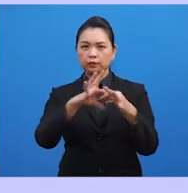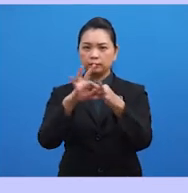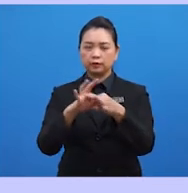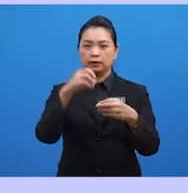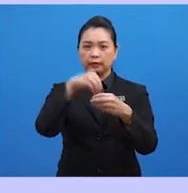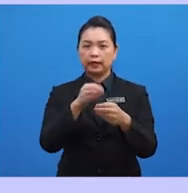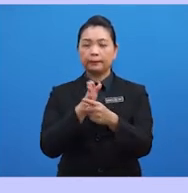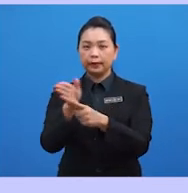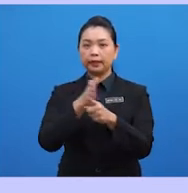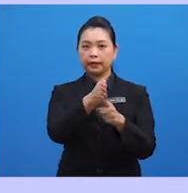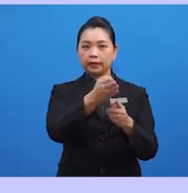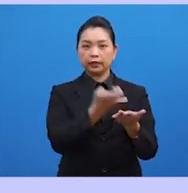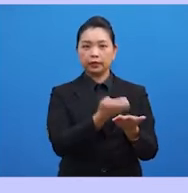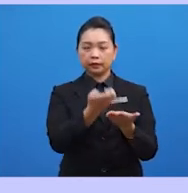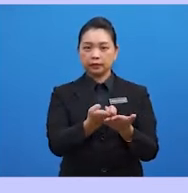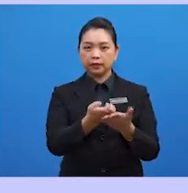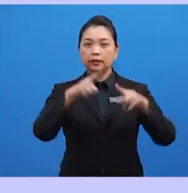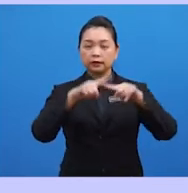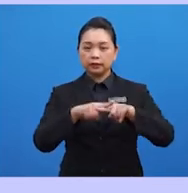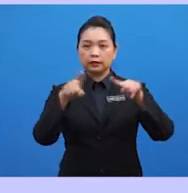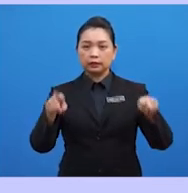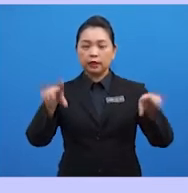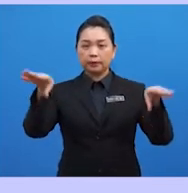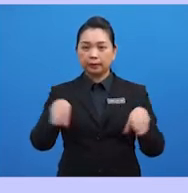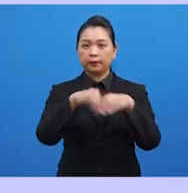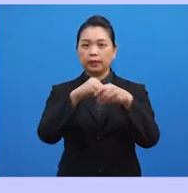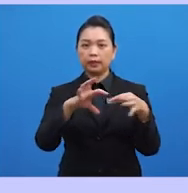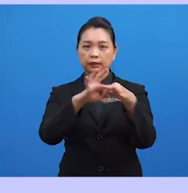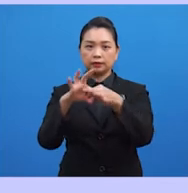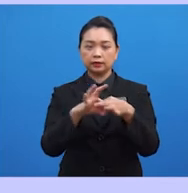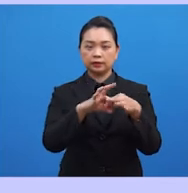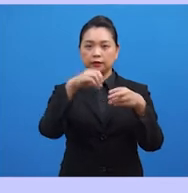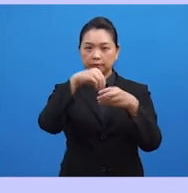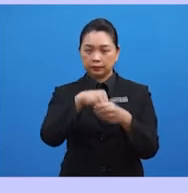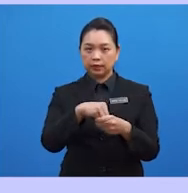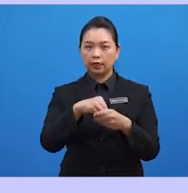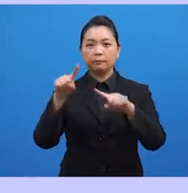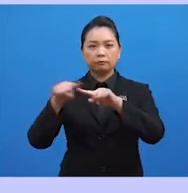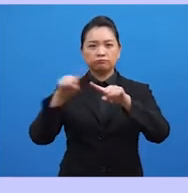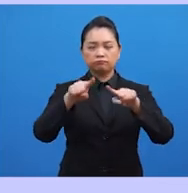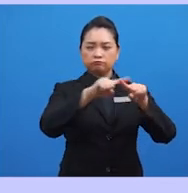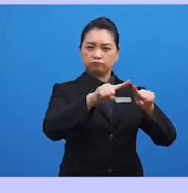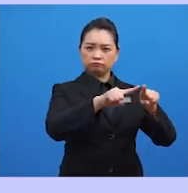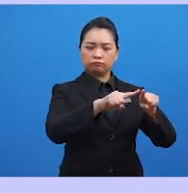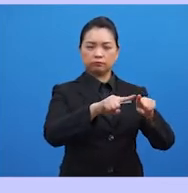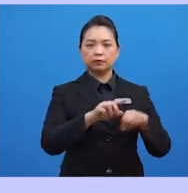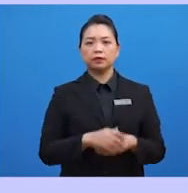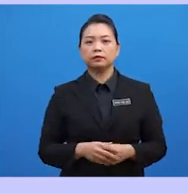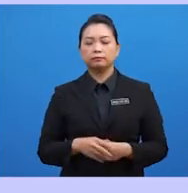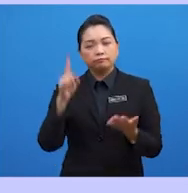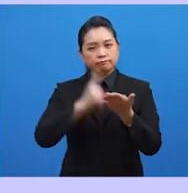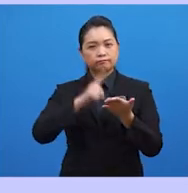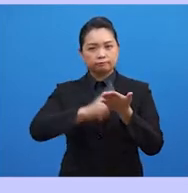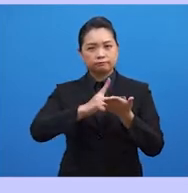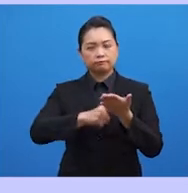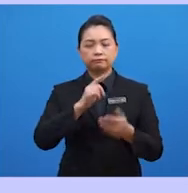kerjasama dalam bidang ekonomi, malah melibatkan kerjasama dalam pelbagai aspek